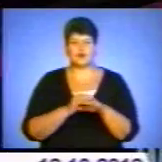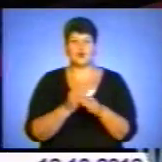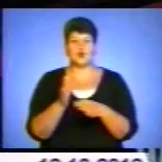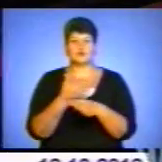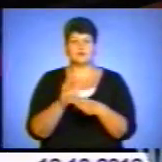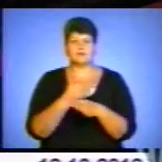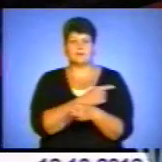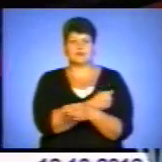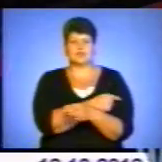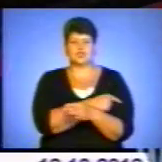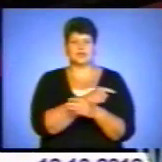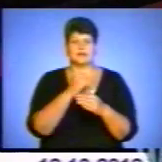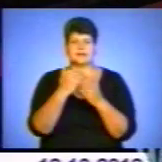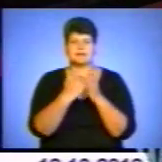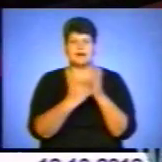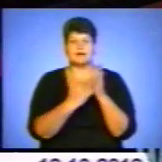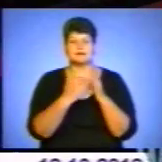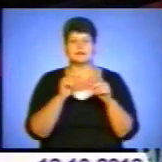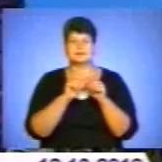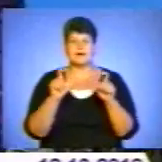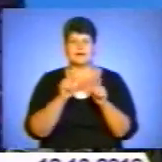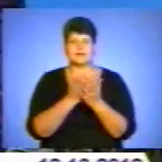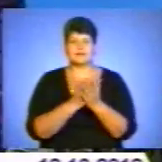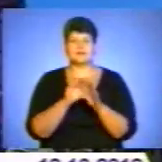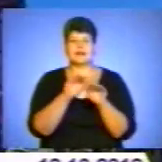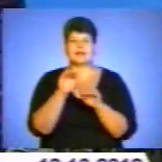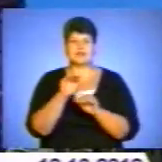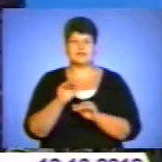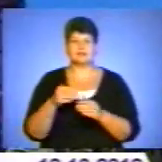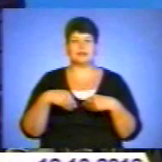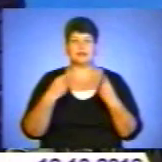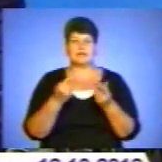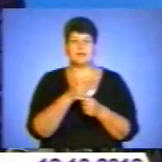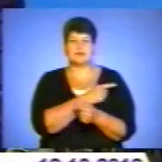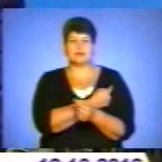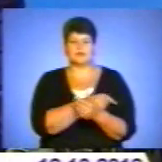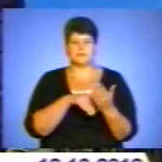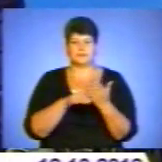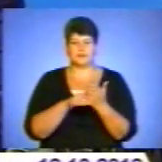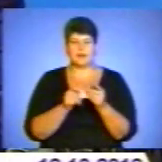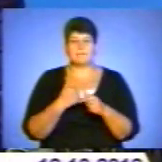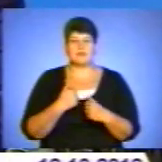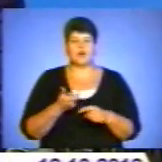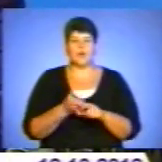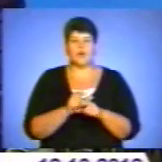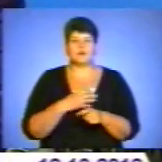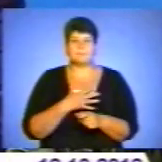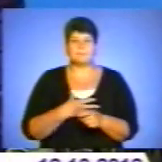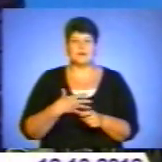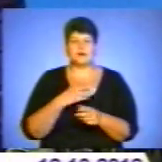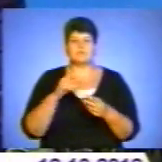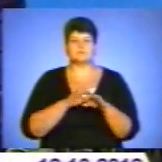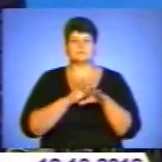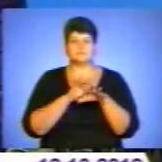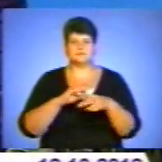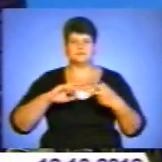медичних закладів за рівнем надання медичної допомоги. Мені дуже спокоює, як реалізується у нас реформування нашої медицини.